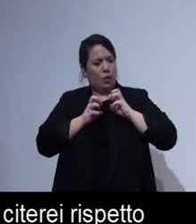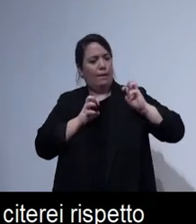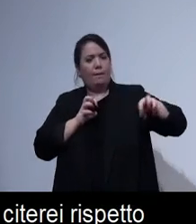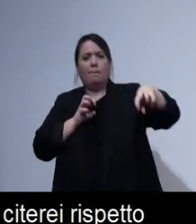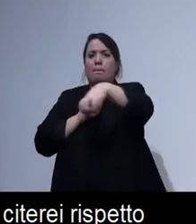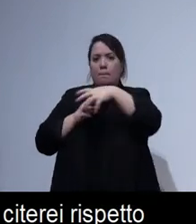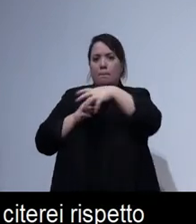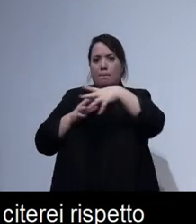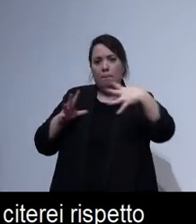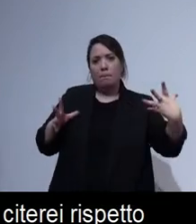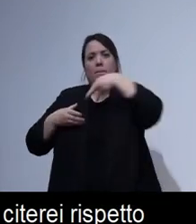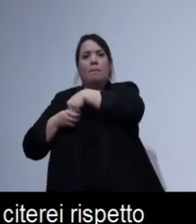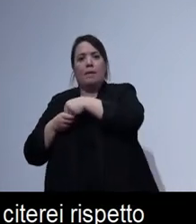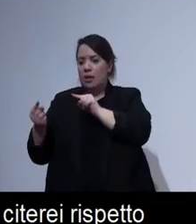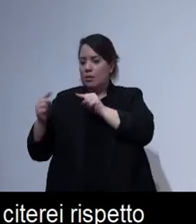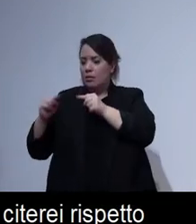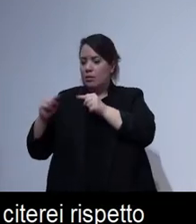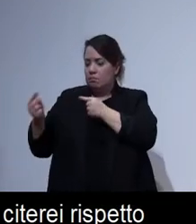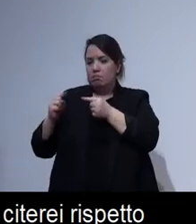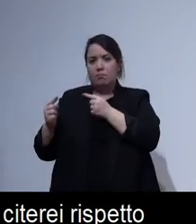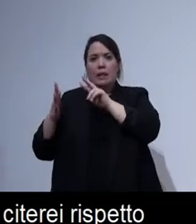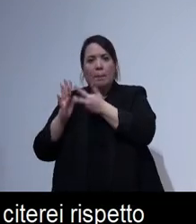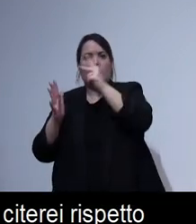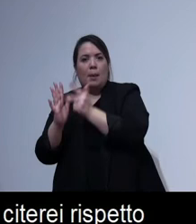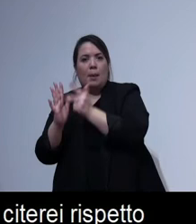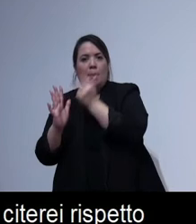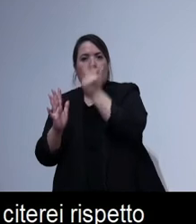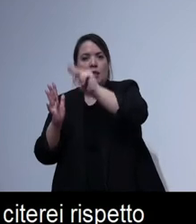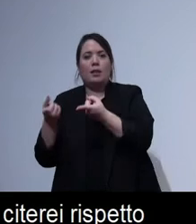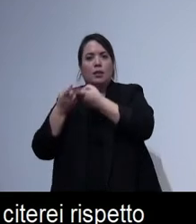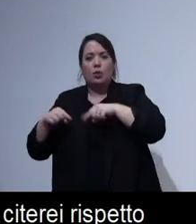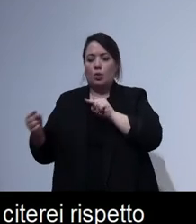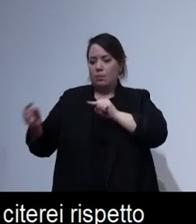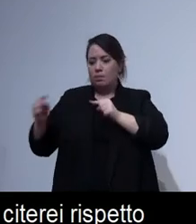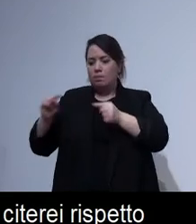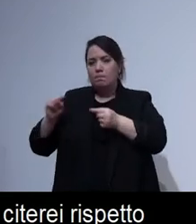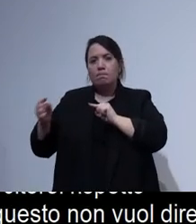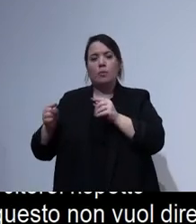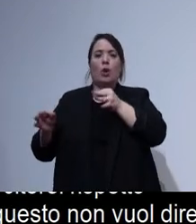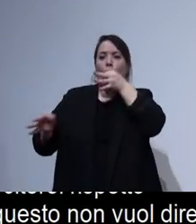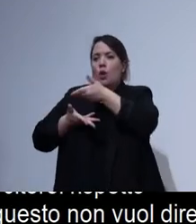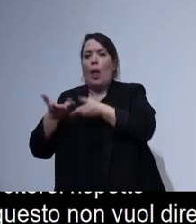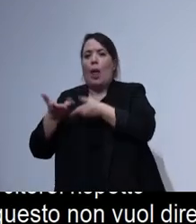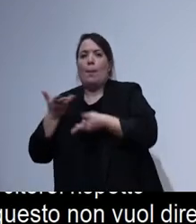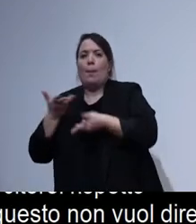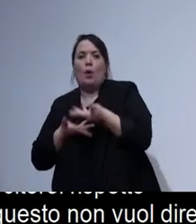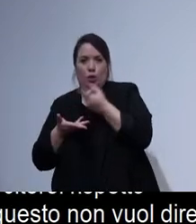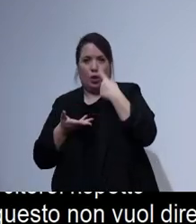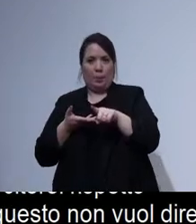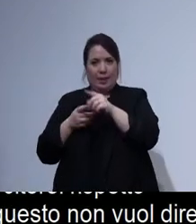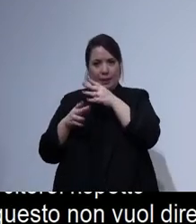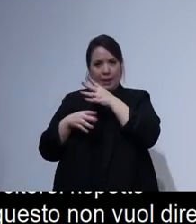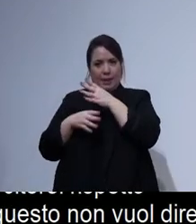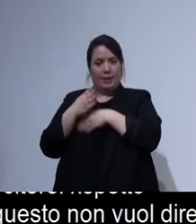che si incontrano ogni trimestre per dare dei consigli mi